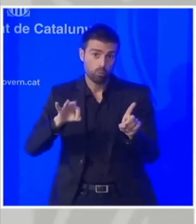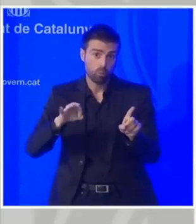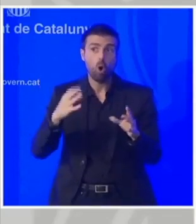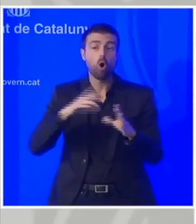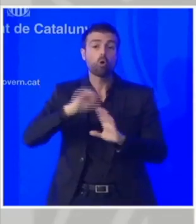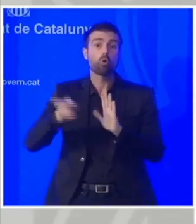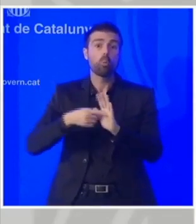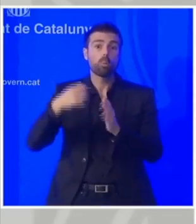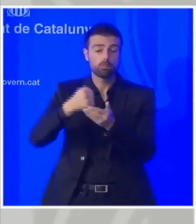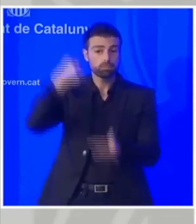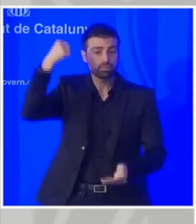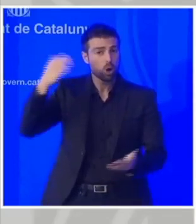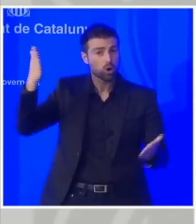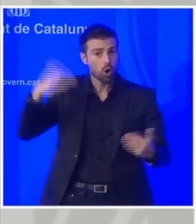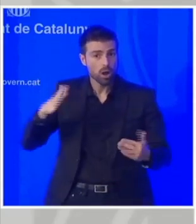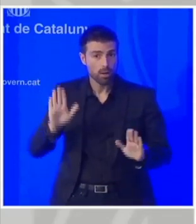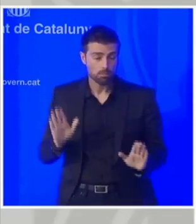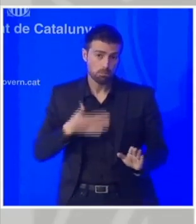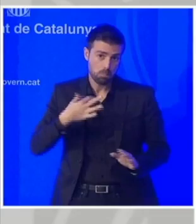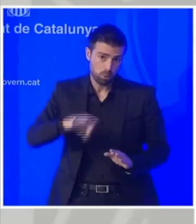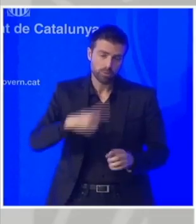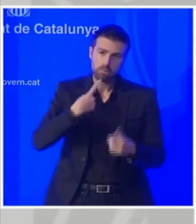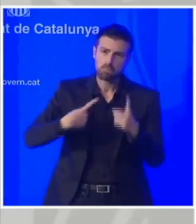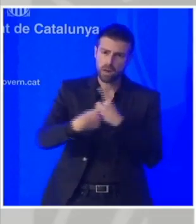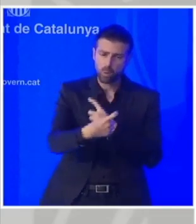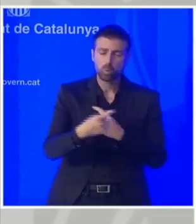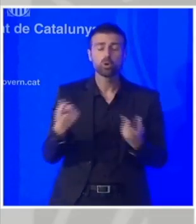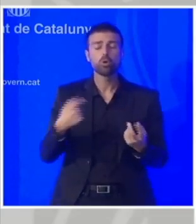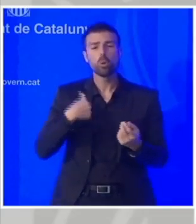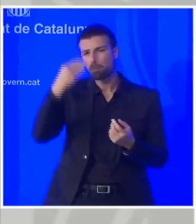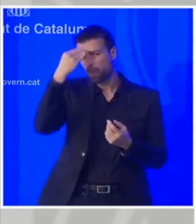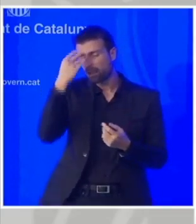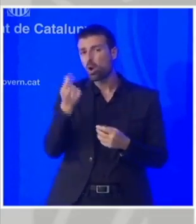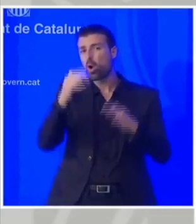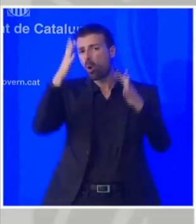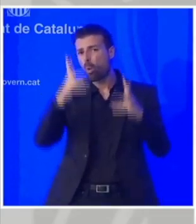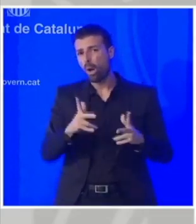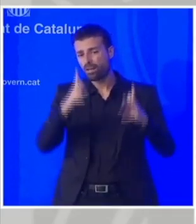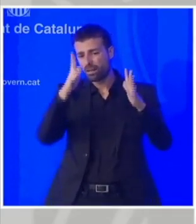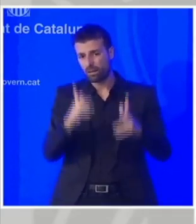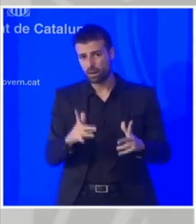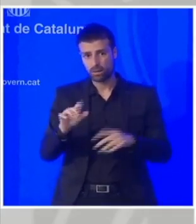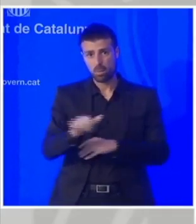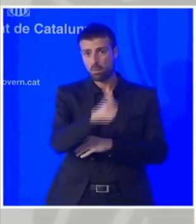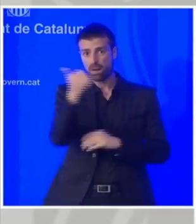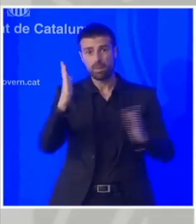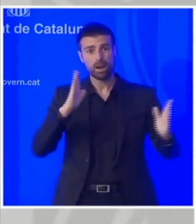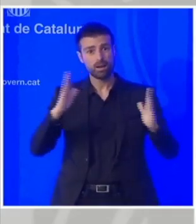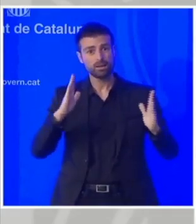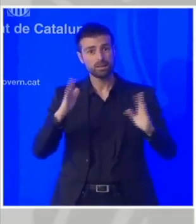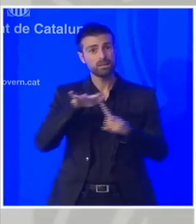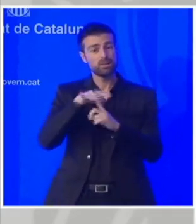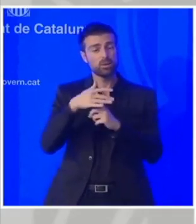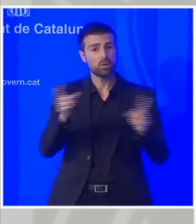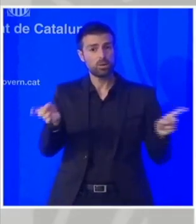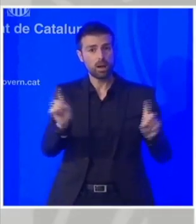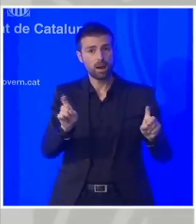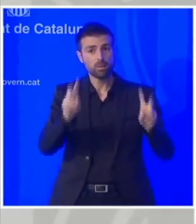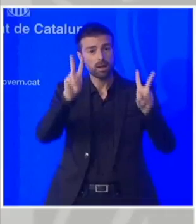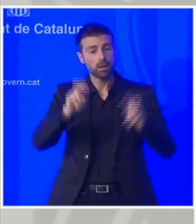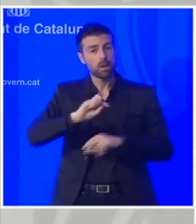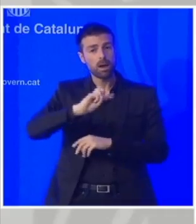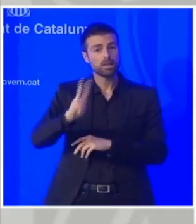totalitat i m'ha semblat que aquesta quantificació era per la primera part de l'estat d'alarma de cara a aquest